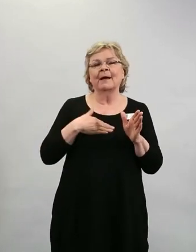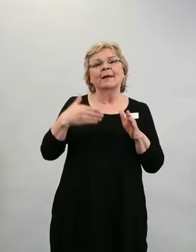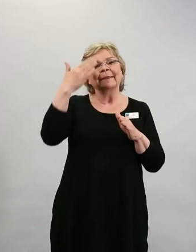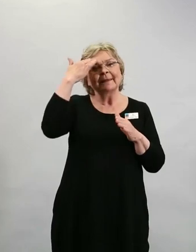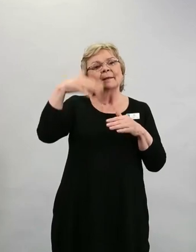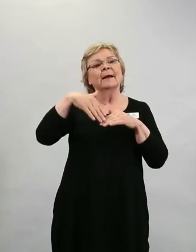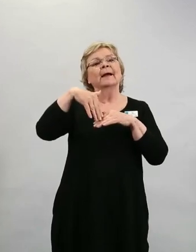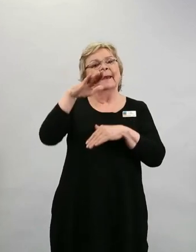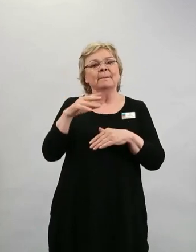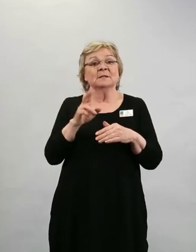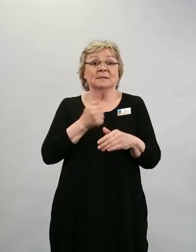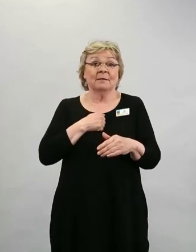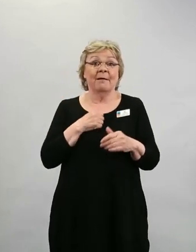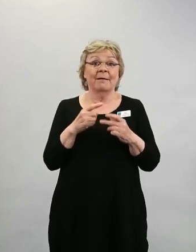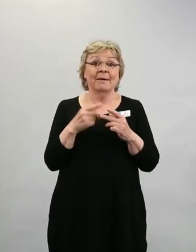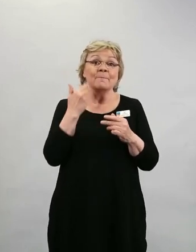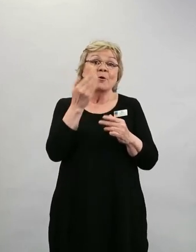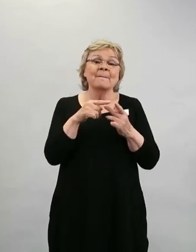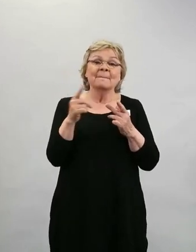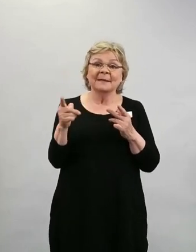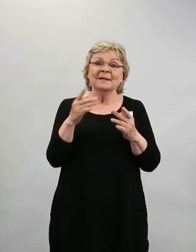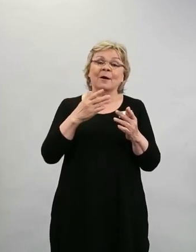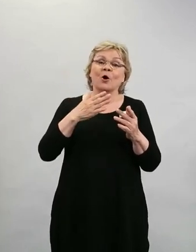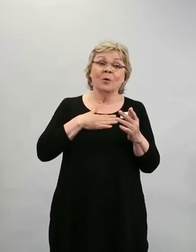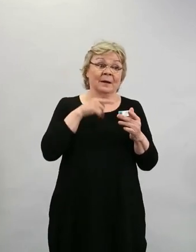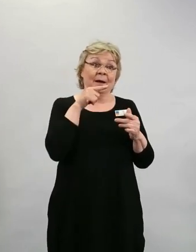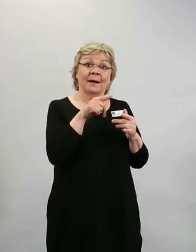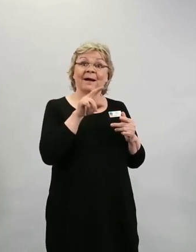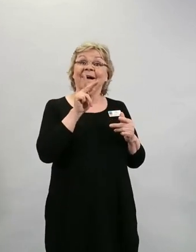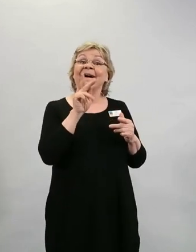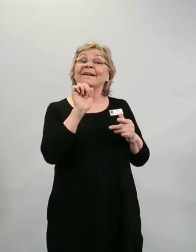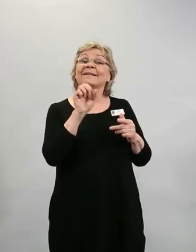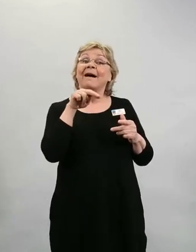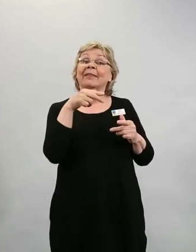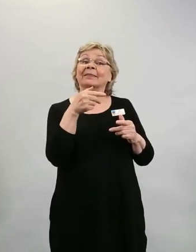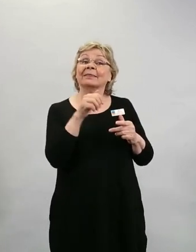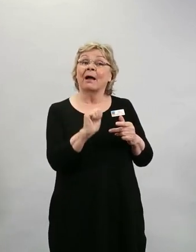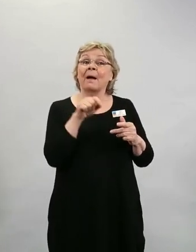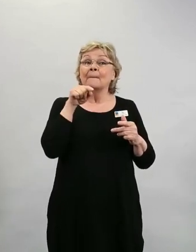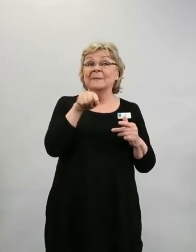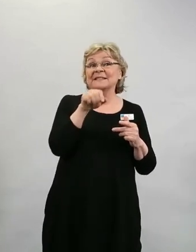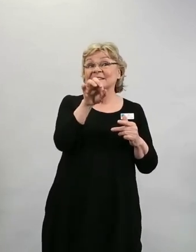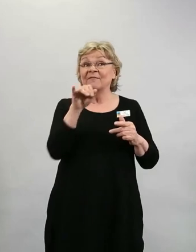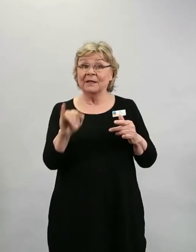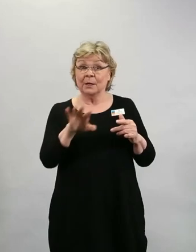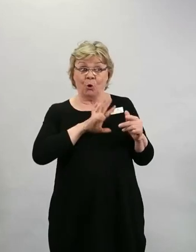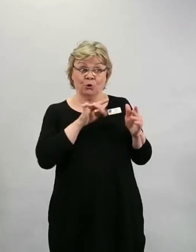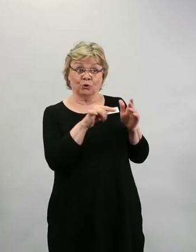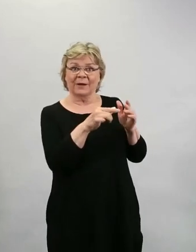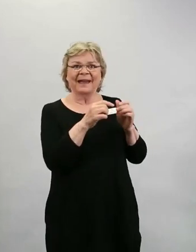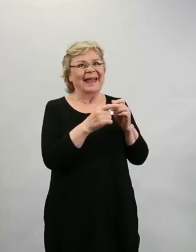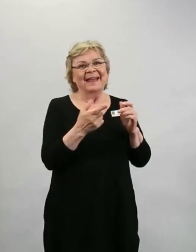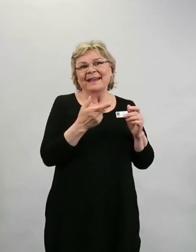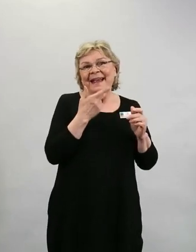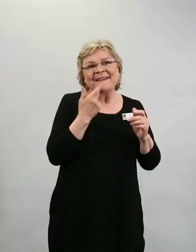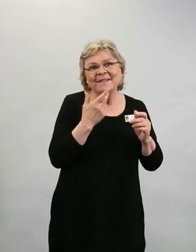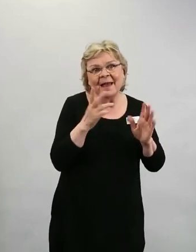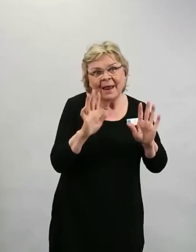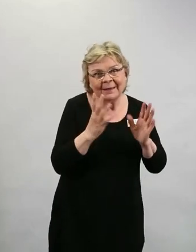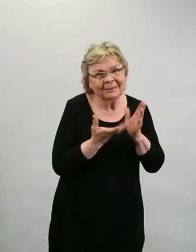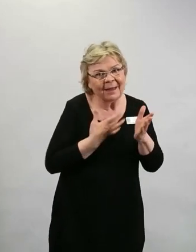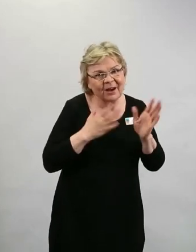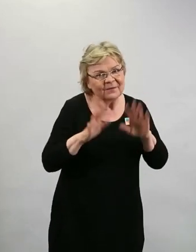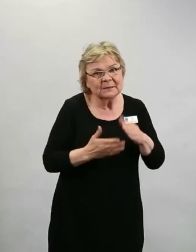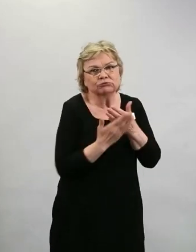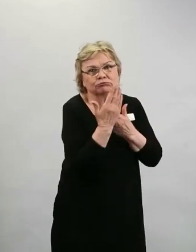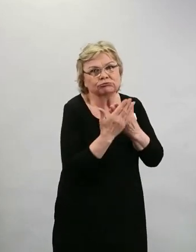odotella, että ne omat todistukset tulee sinne. Sitä ei tarvitse sieltä ihan heti olla tulostamassa. Hyvä, mutta tekninen